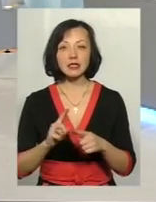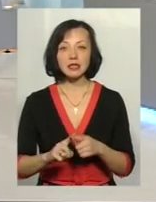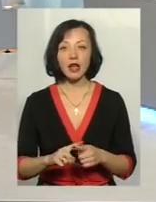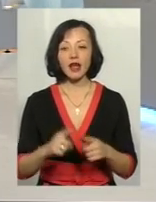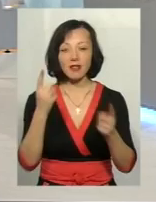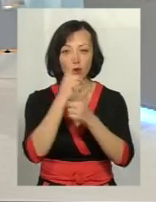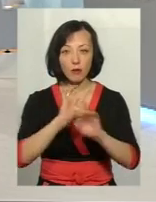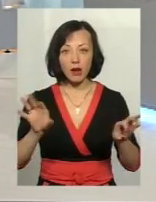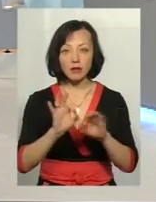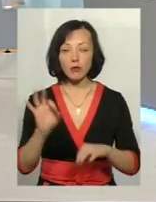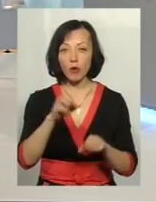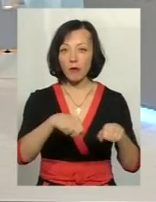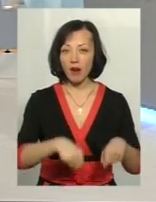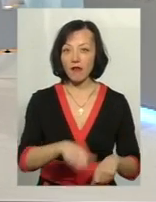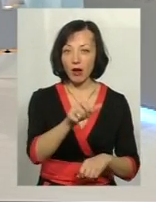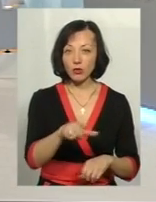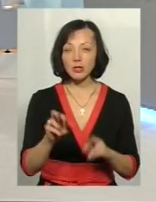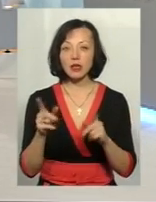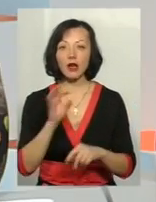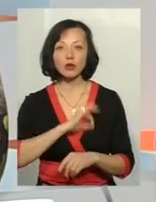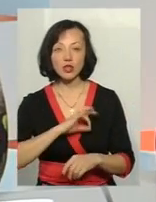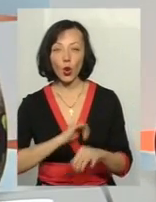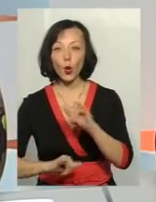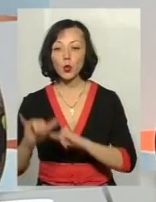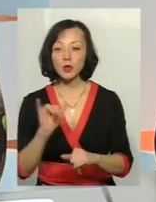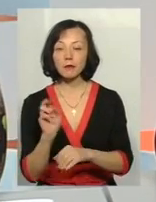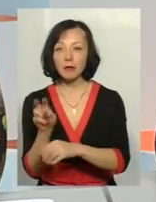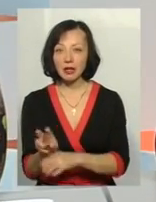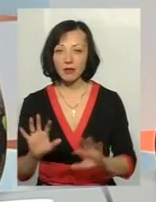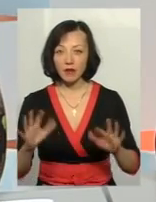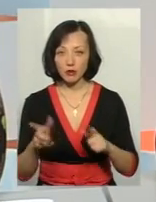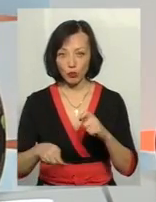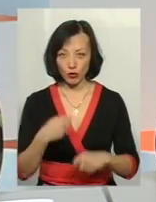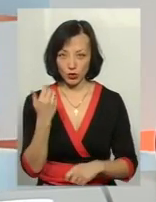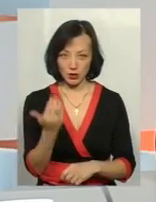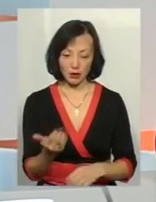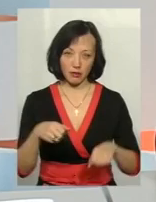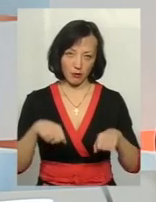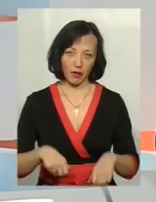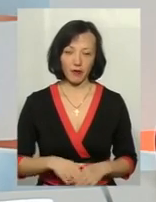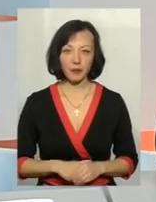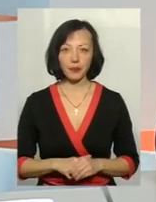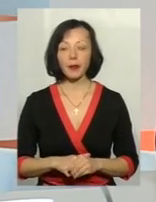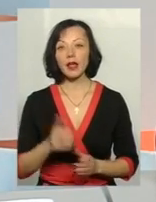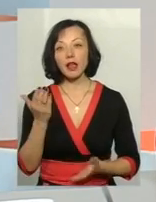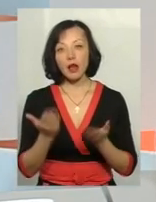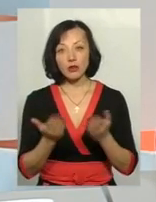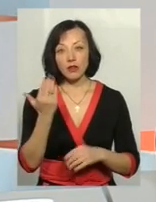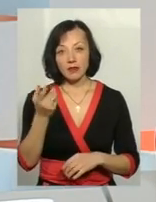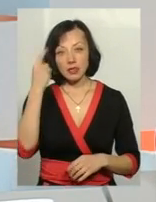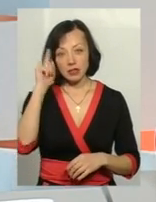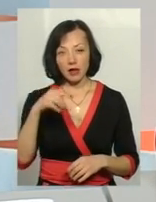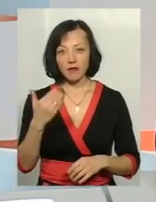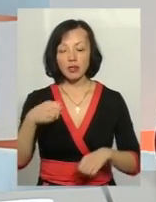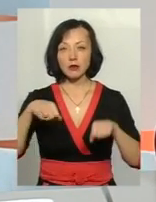інформація про права людини, як ними скористатися, і куди піти в разі порушення таких прав. І коли ви вже знаєте, що ваше право